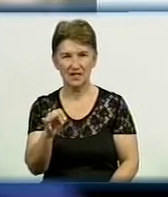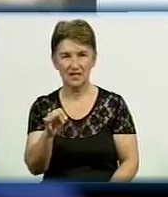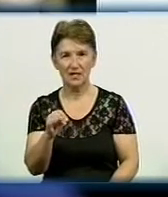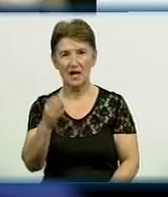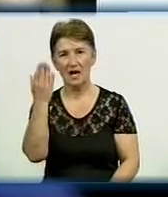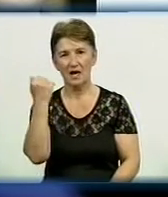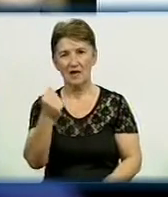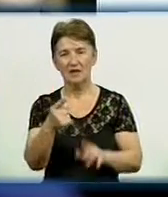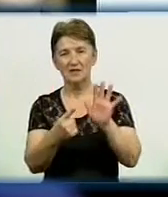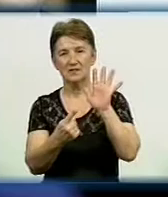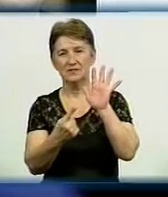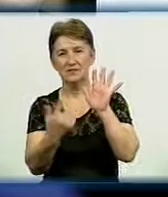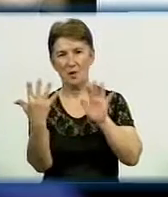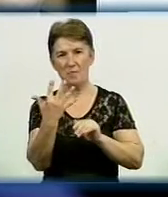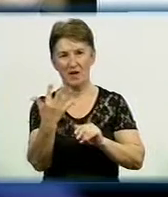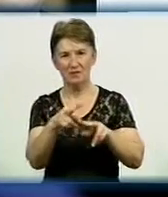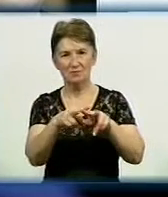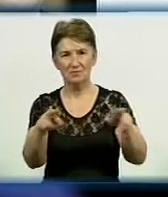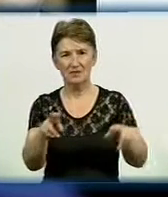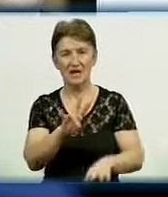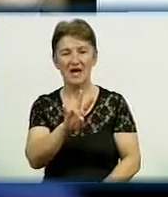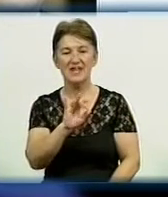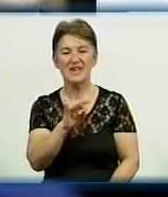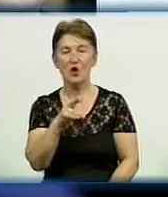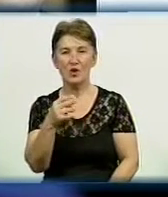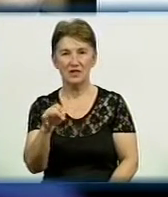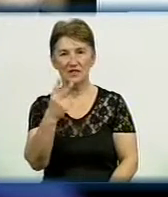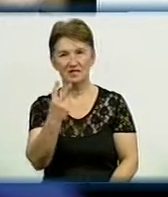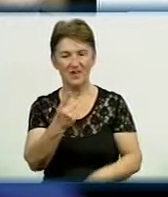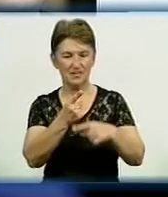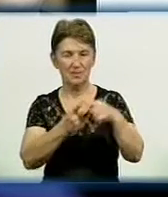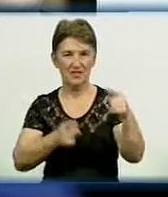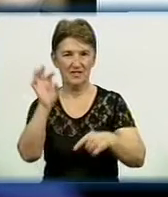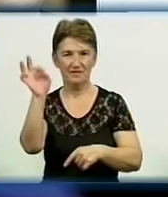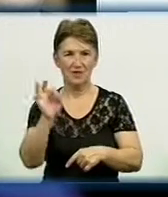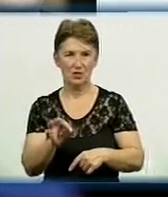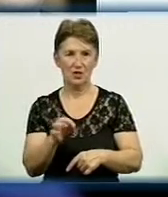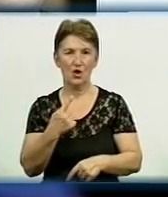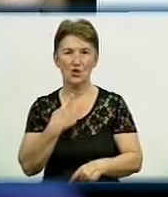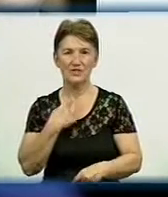колишній голова облдержадміністрації Андрій Ніколаєнко. Він зібрав 2,5% голосів.